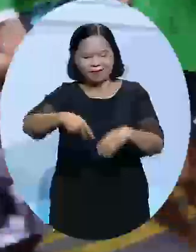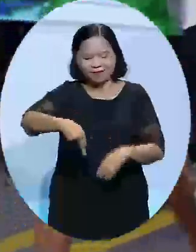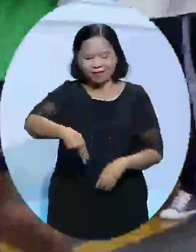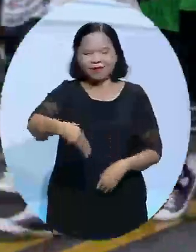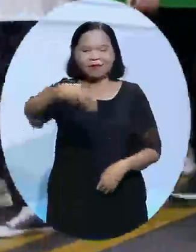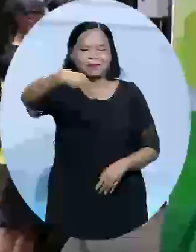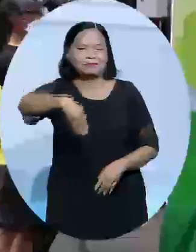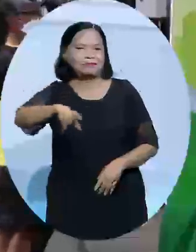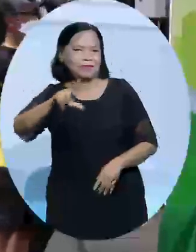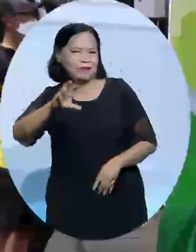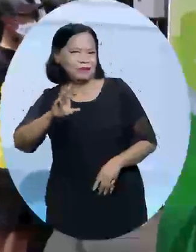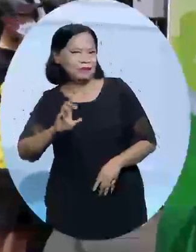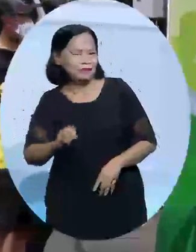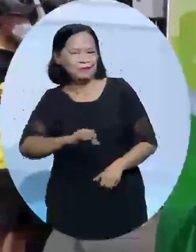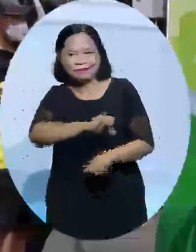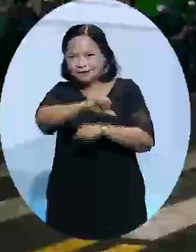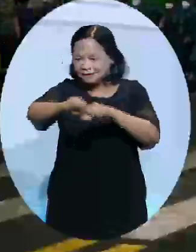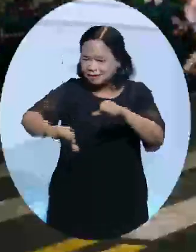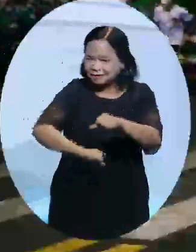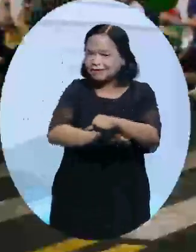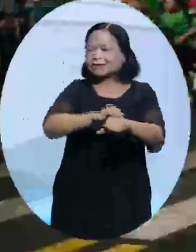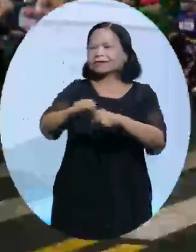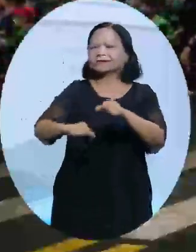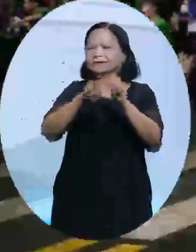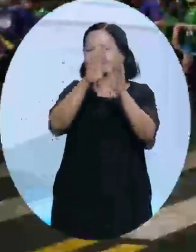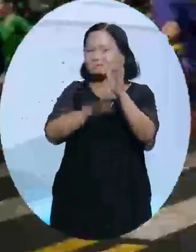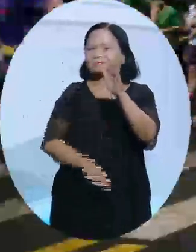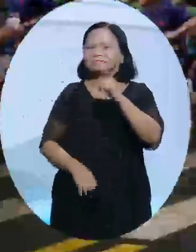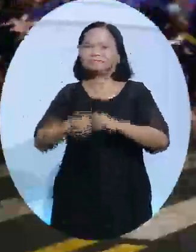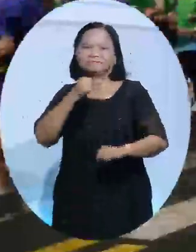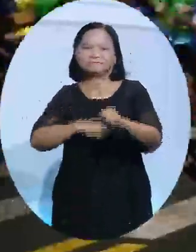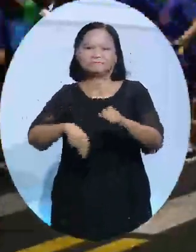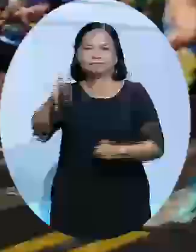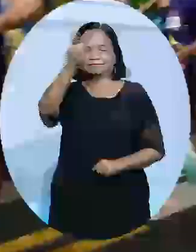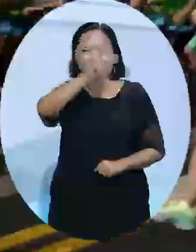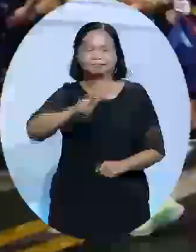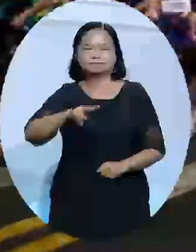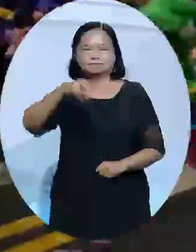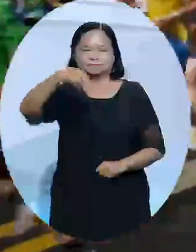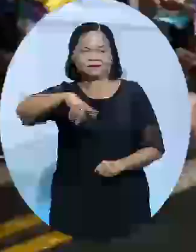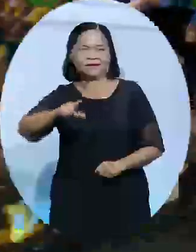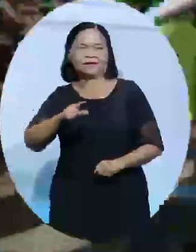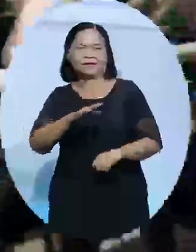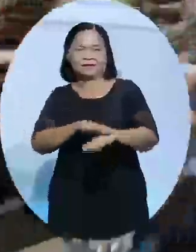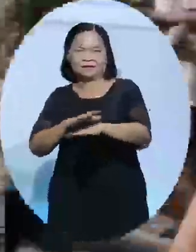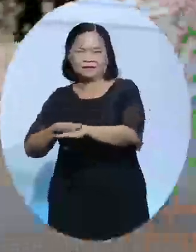Milo Iran, một trong những hoạt động thường niên tiêu biểu của chương trình Năng động Việt Nam do Nestle Milo phát động.